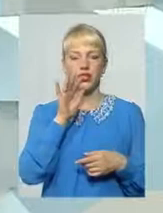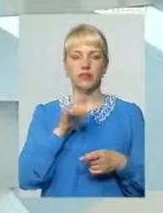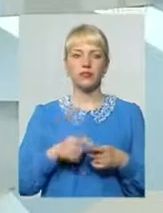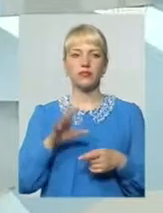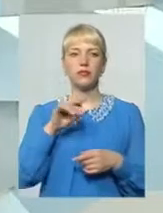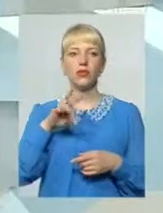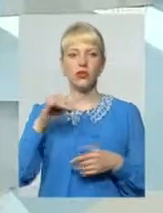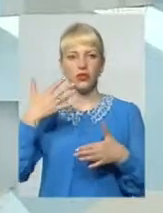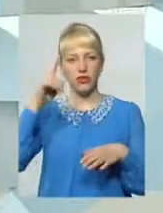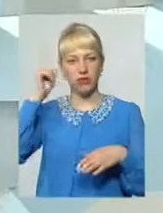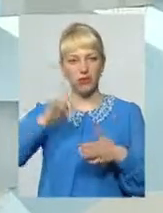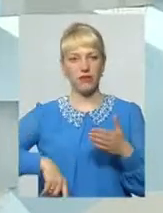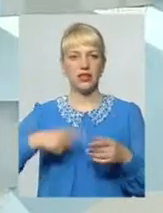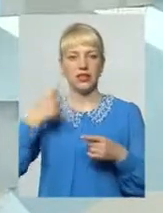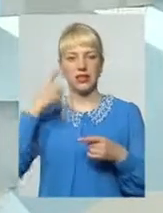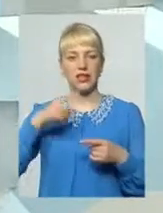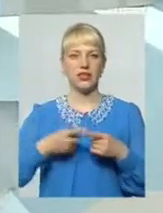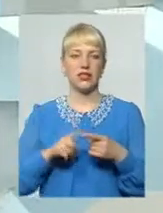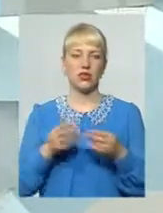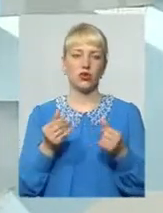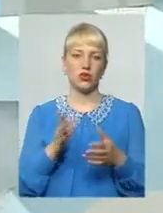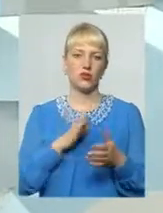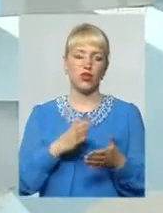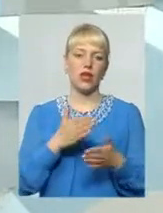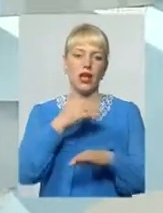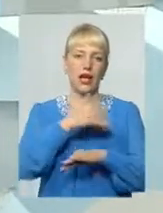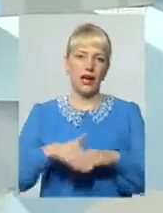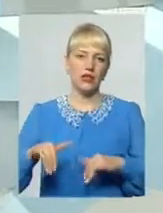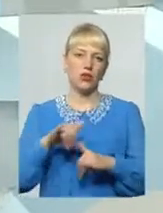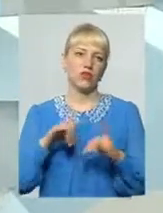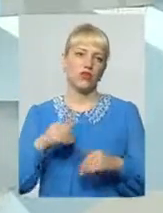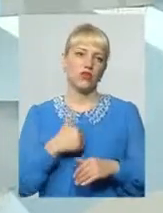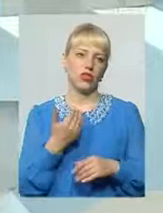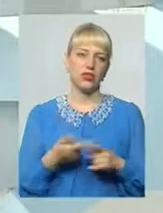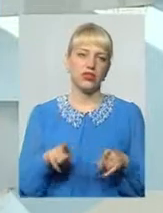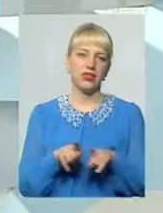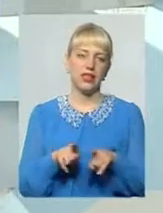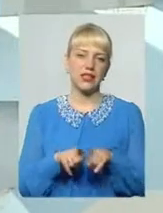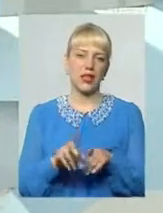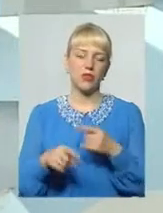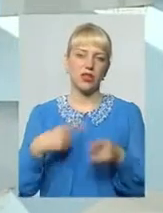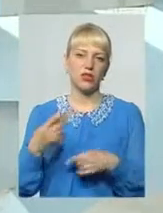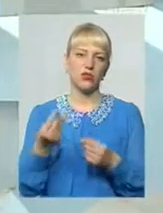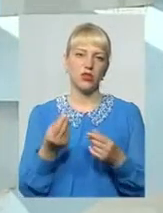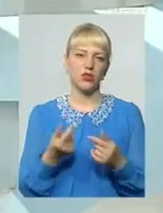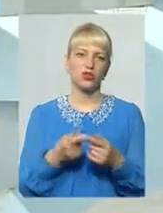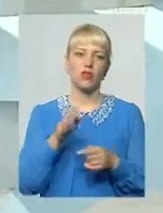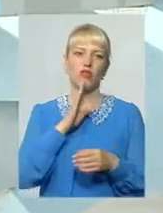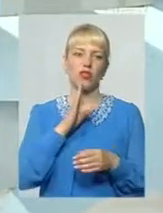вже впевнена і знає, що ці гроші пішли адресно якраз туди, кому вони хотіли Так само наступні гроші вона